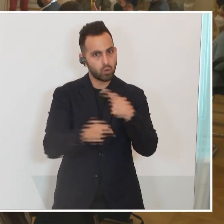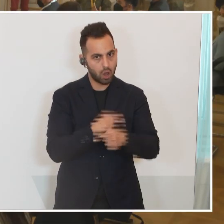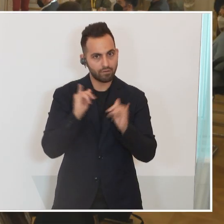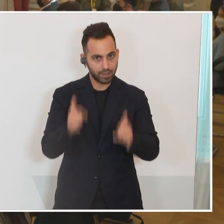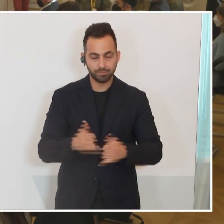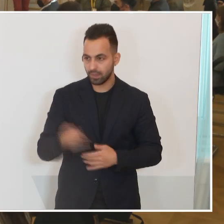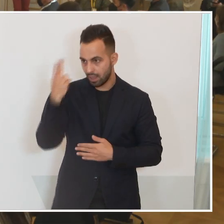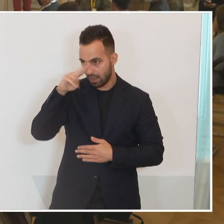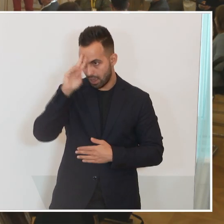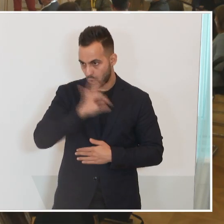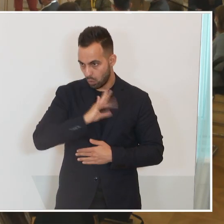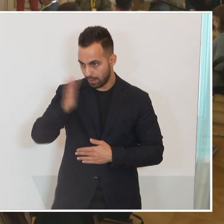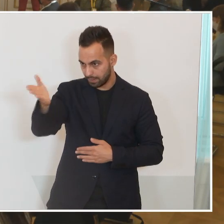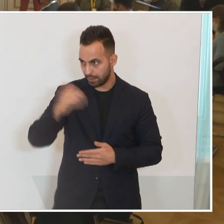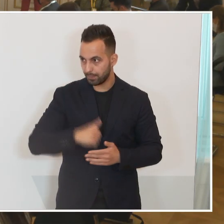Herr Kollege, hier bitte.